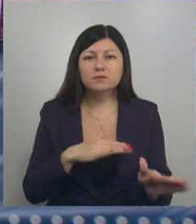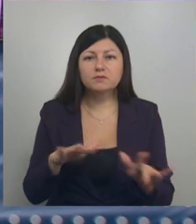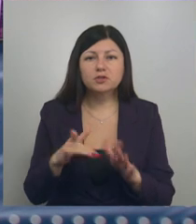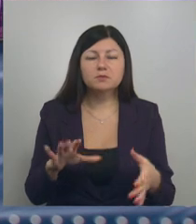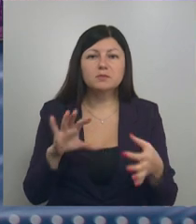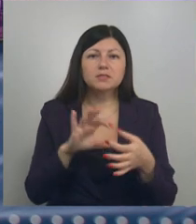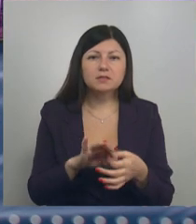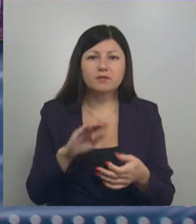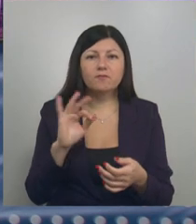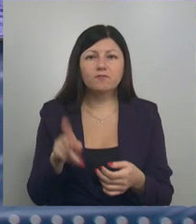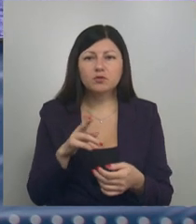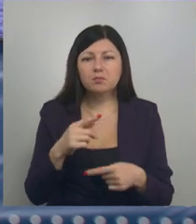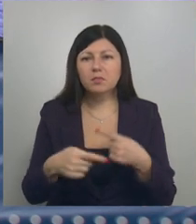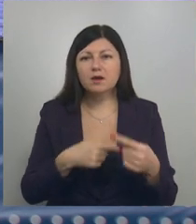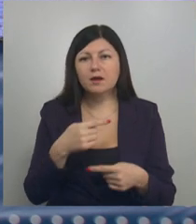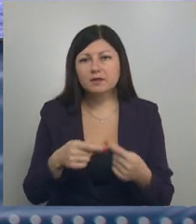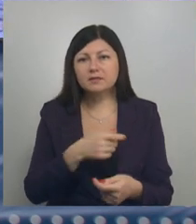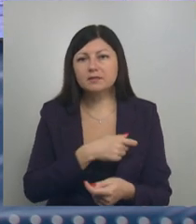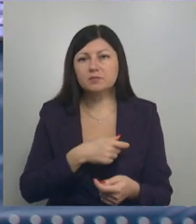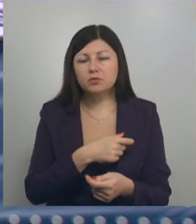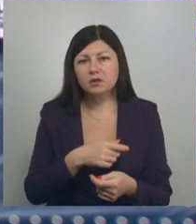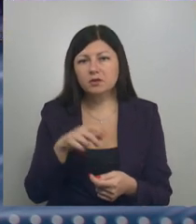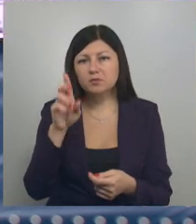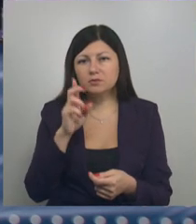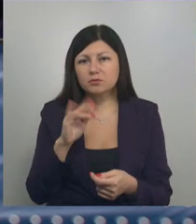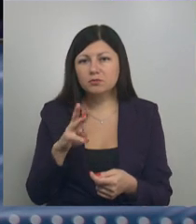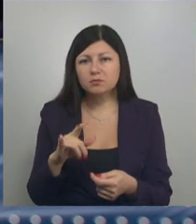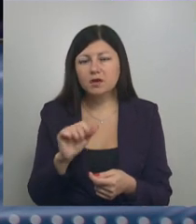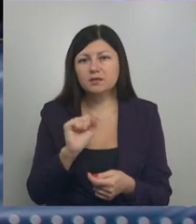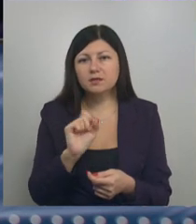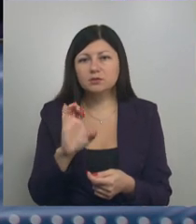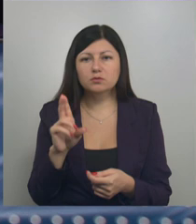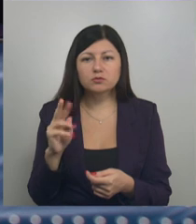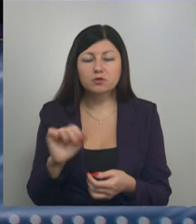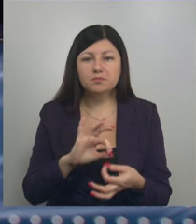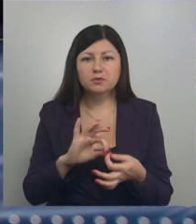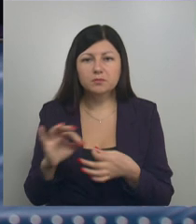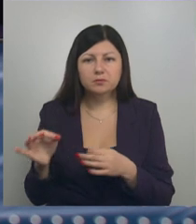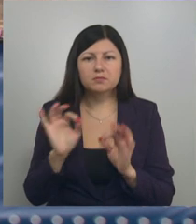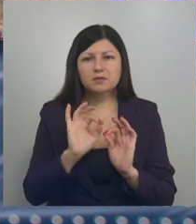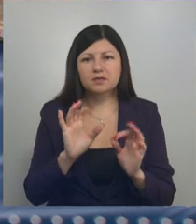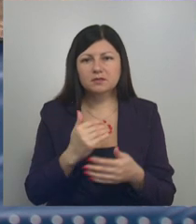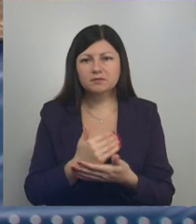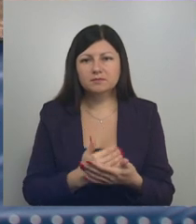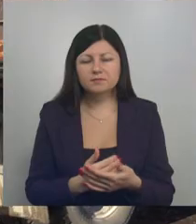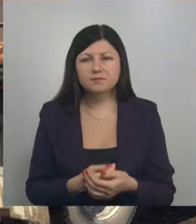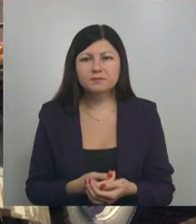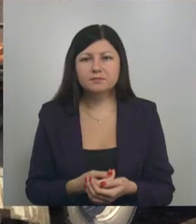присоединился и фонд «Поколение» депутата Государственной Думы Андрея Скотча. Обо всем подробнее в следующем материале.